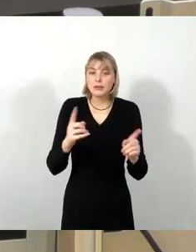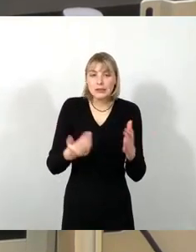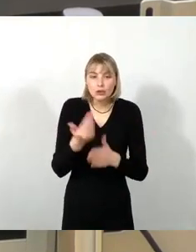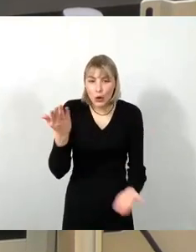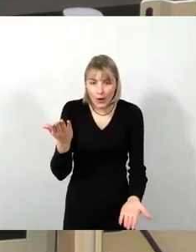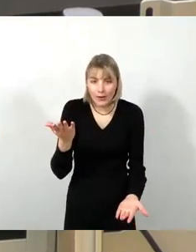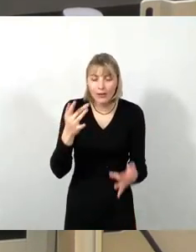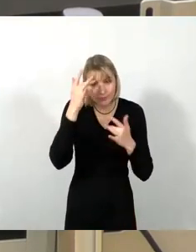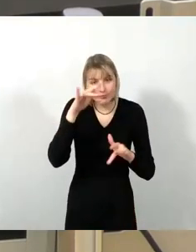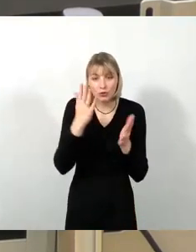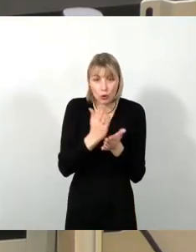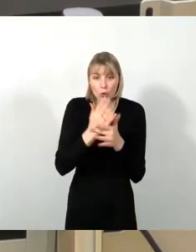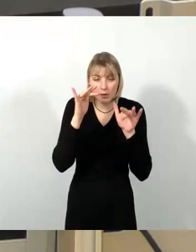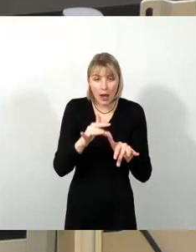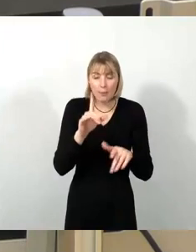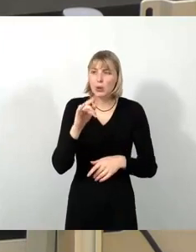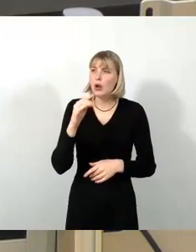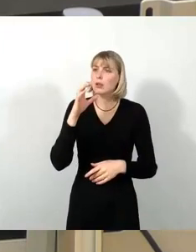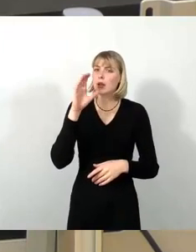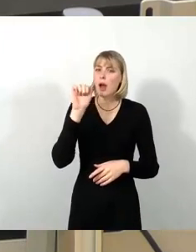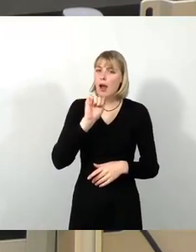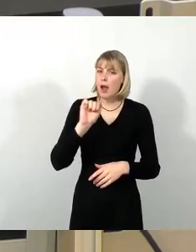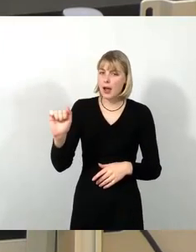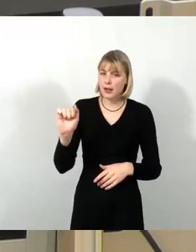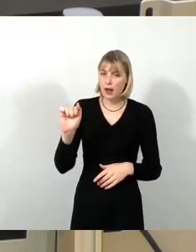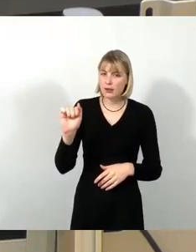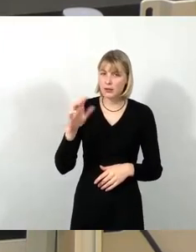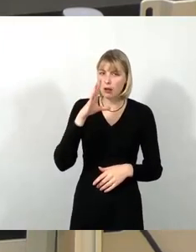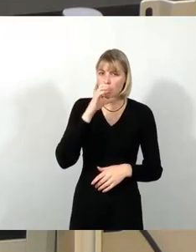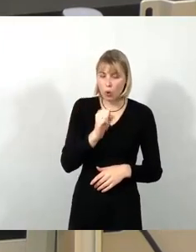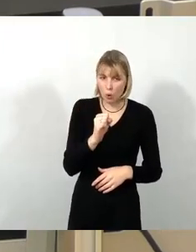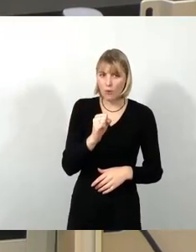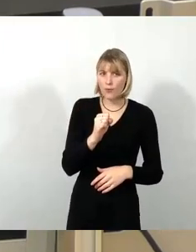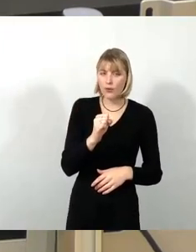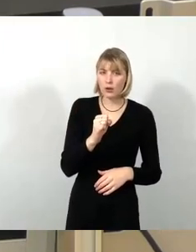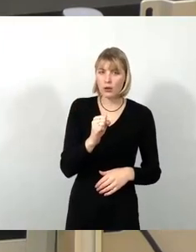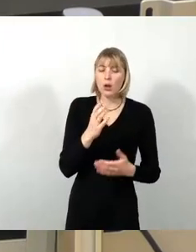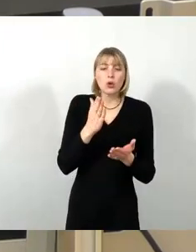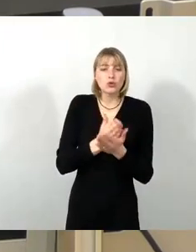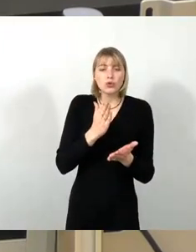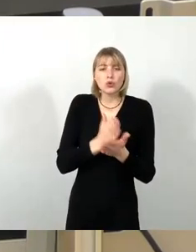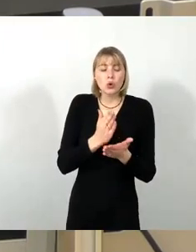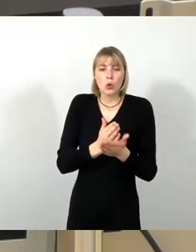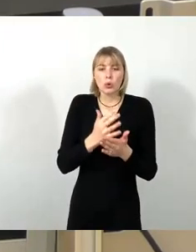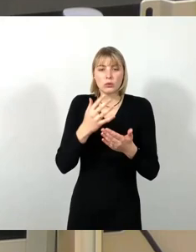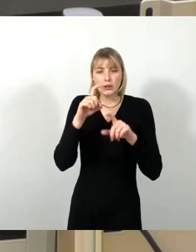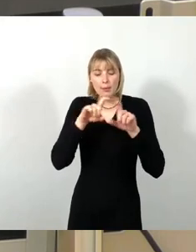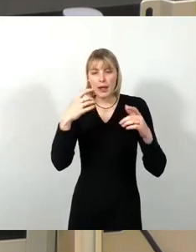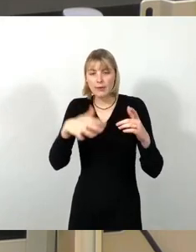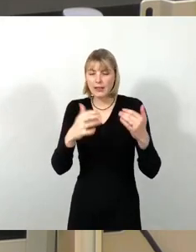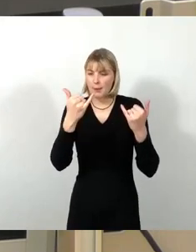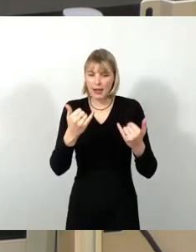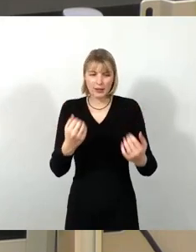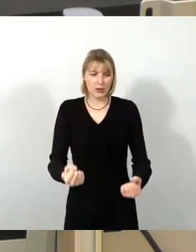am Akazienhof, dass diese sich gerade diesen Schwerpunkt setzen. Und natürlich